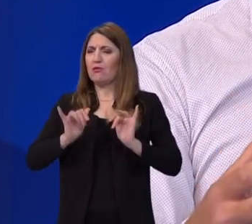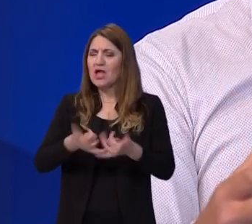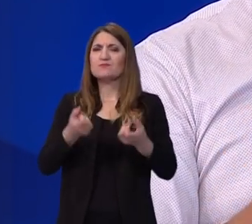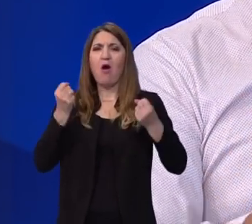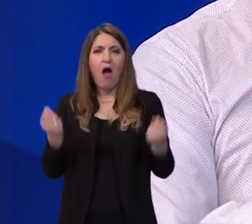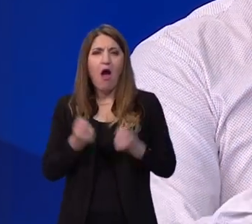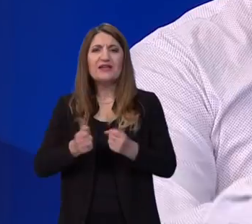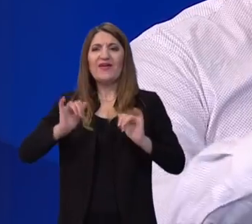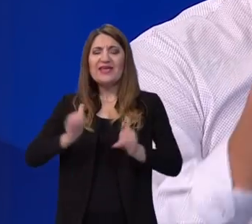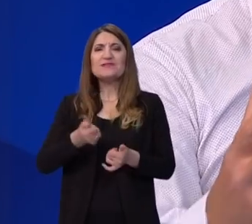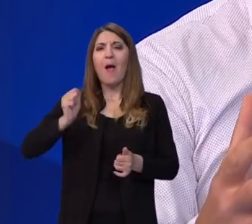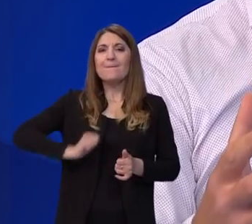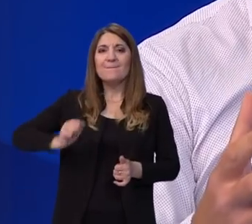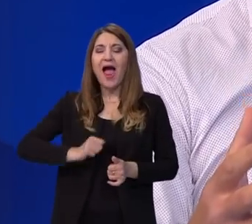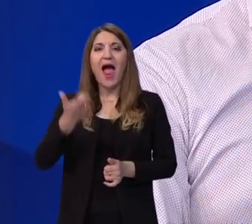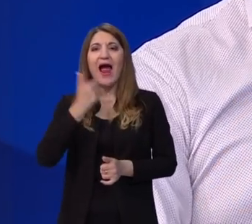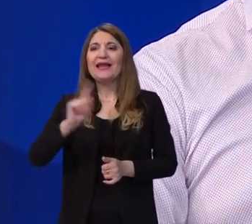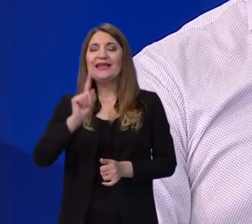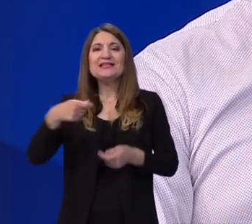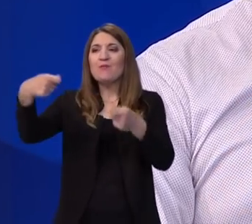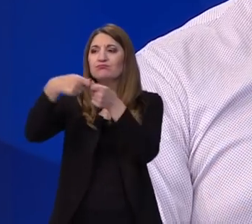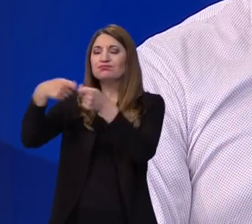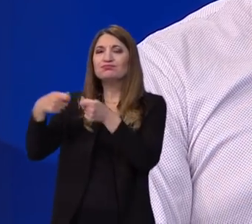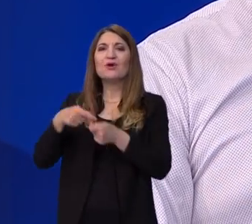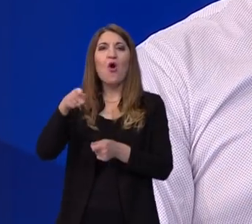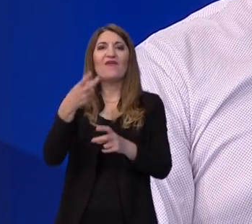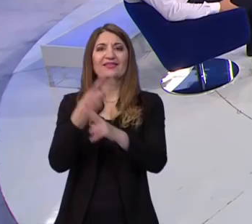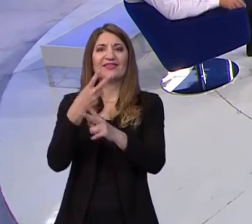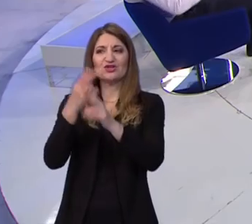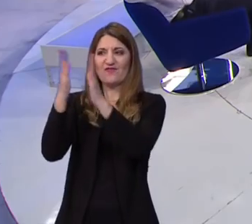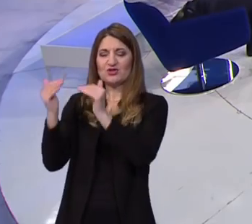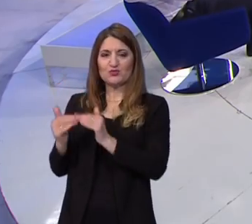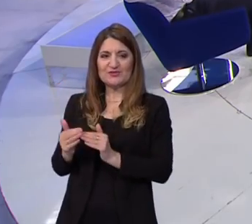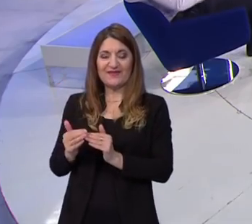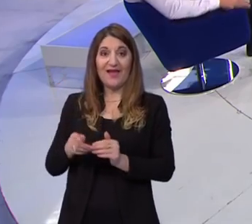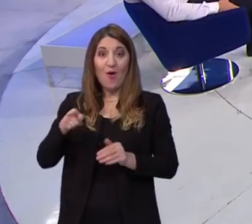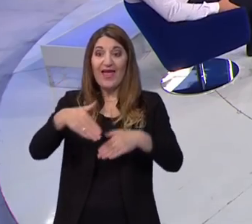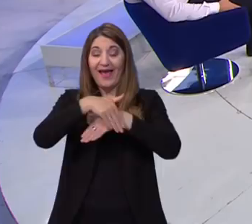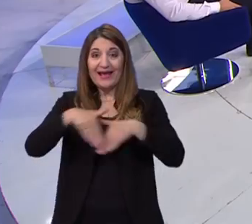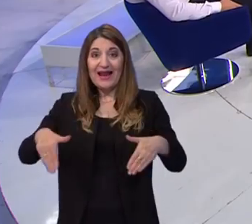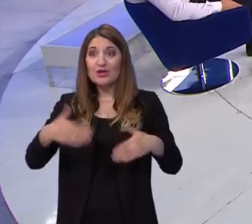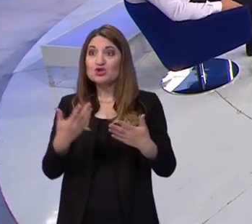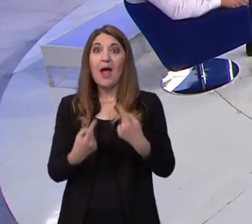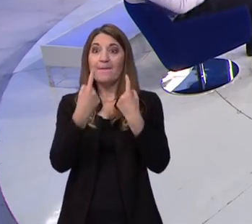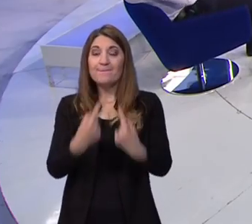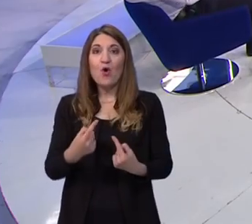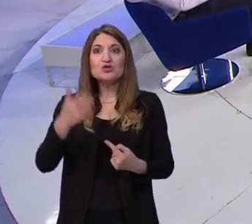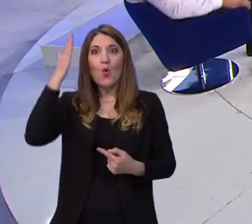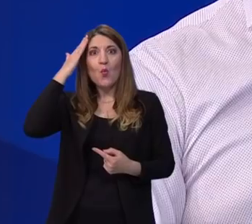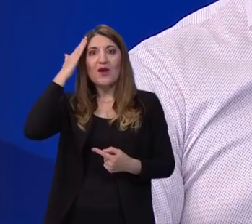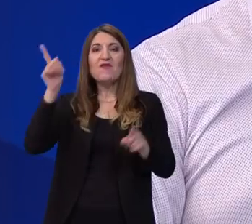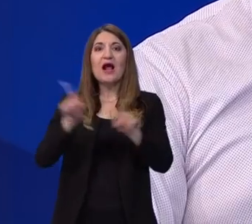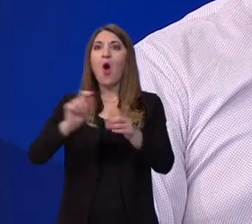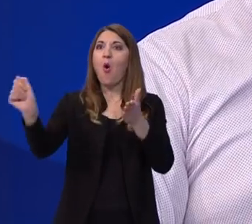i marljivi nekako se nismo povezivali sa susjednim državama. Tako da smo u jednom trenuku te granice koje su postojale u našim glavama su se